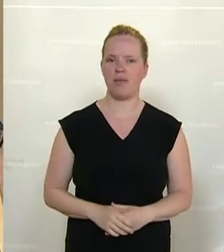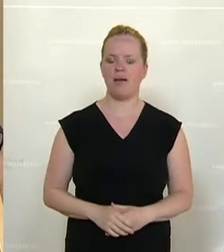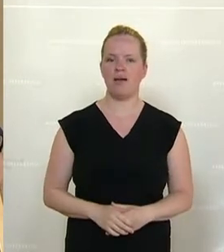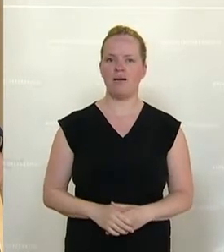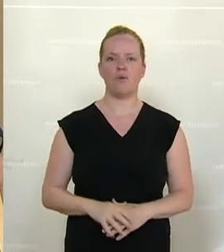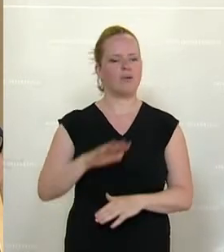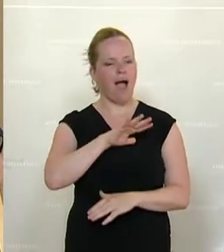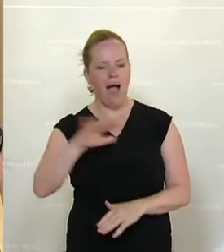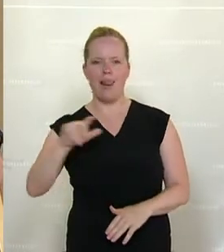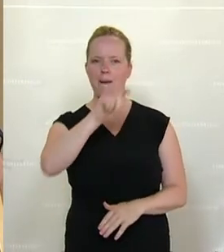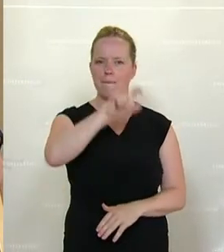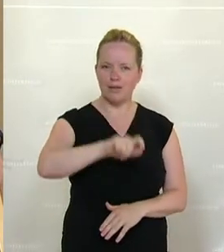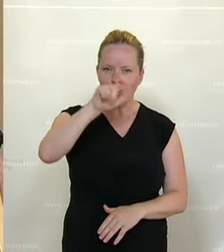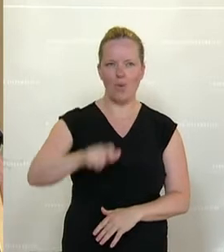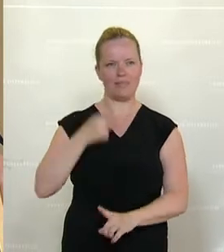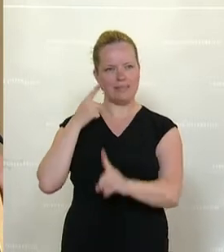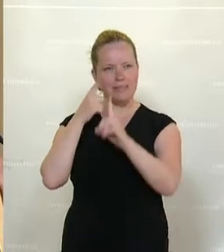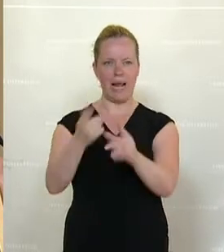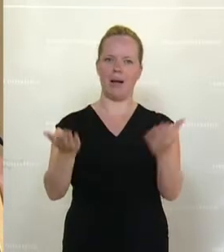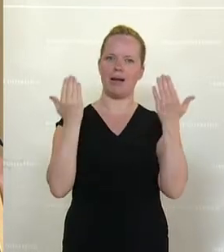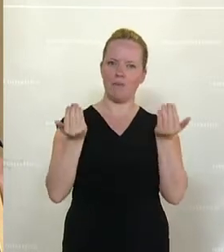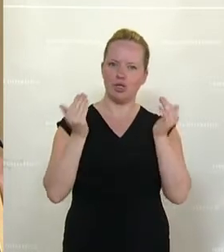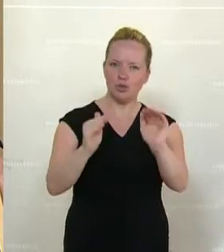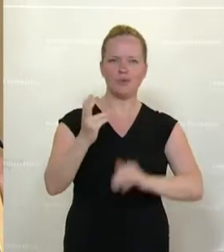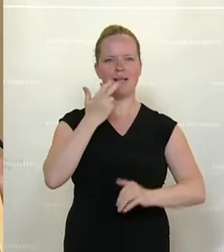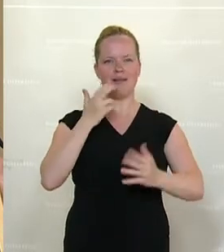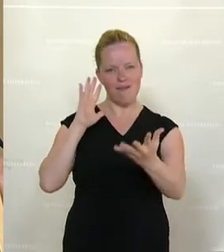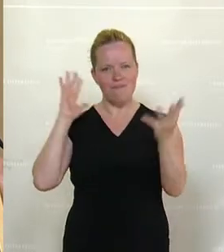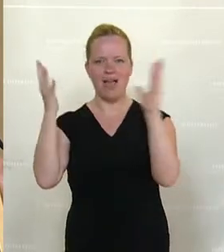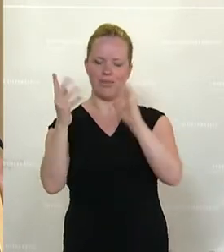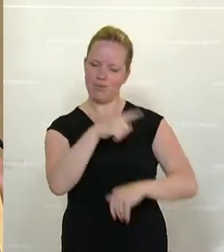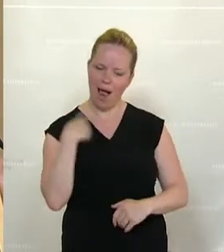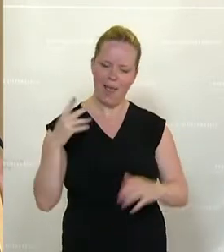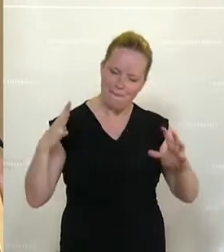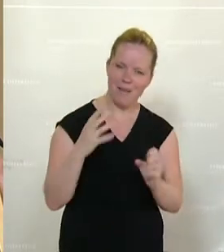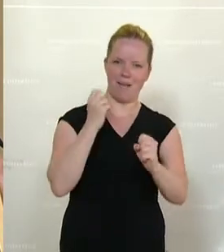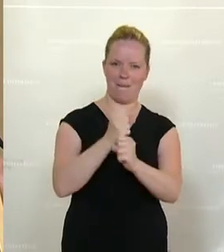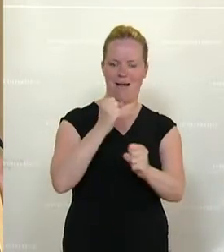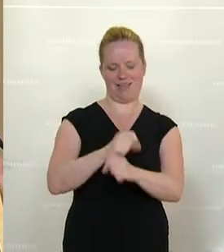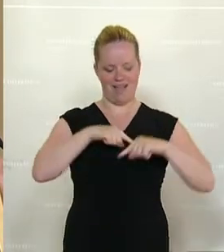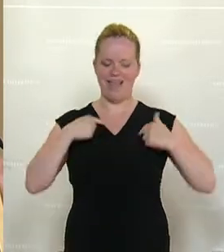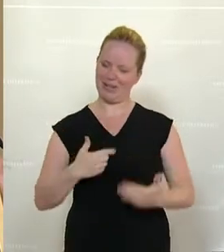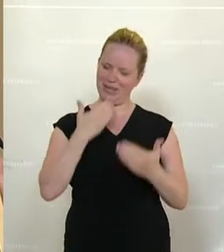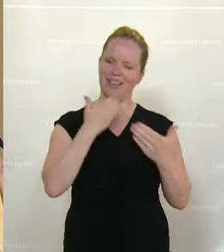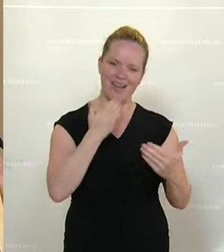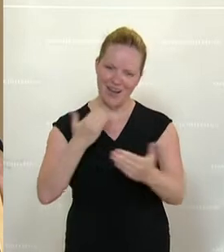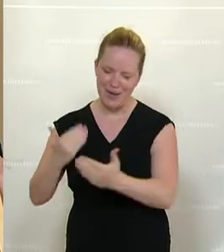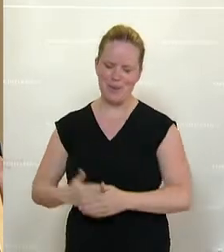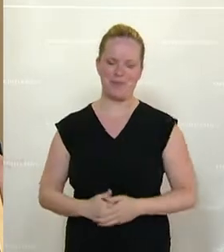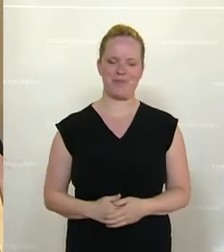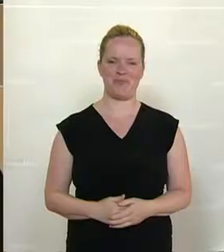Interesse am Klimaschutz haben und an Energiewende hier einen Beitrag geleistet haben. Dafür ein herzliches Dankeschön.